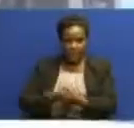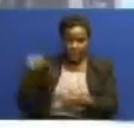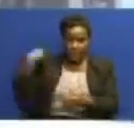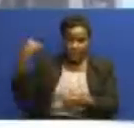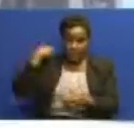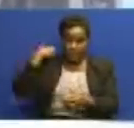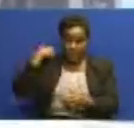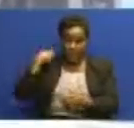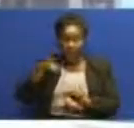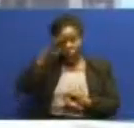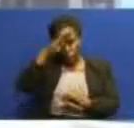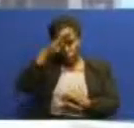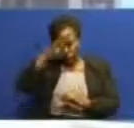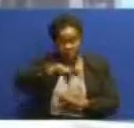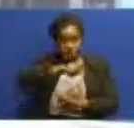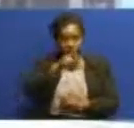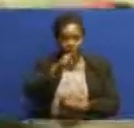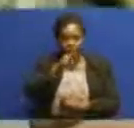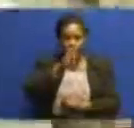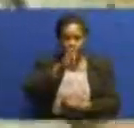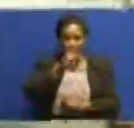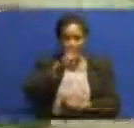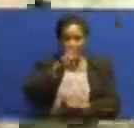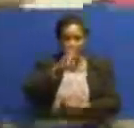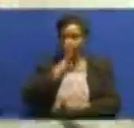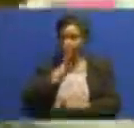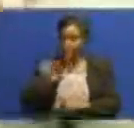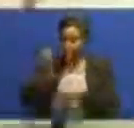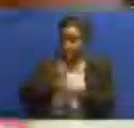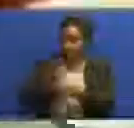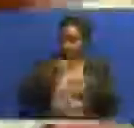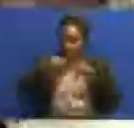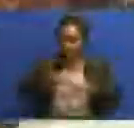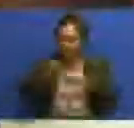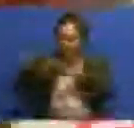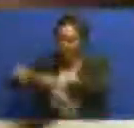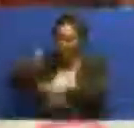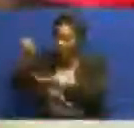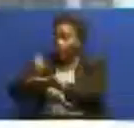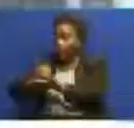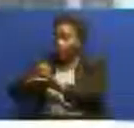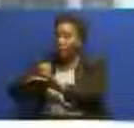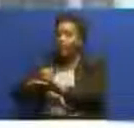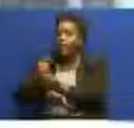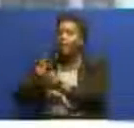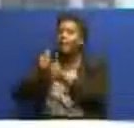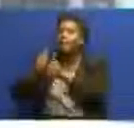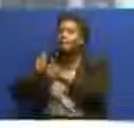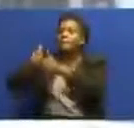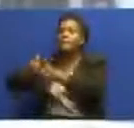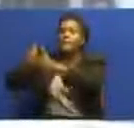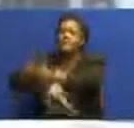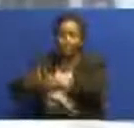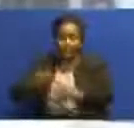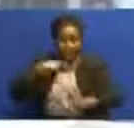mkwani geita ladson mponjoli amesema operation hiyo ya kwa kamato wa gangao itakuwa endelevu tumekusudia kuweka ni